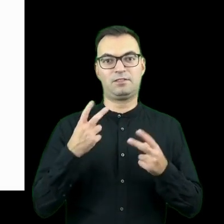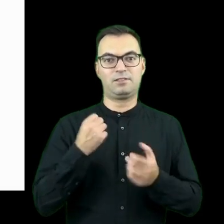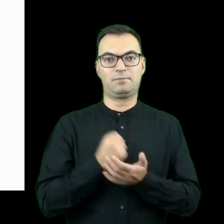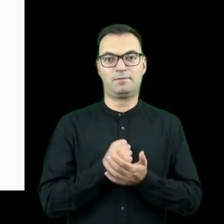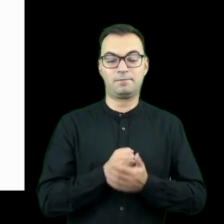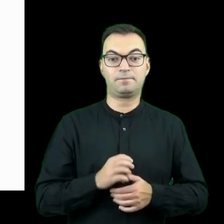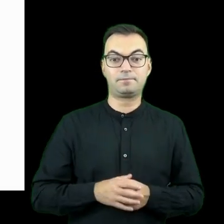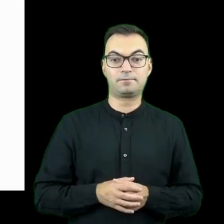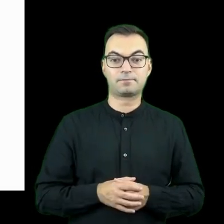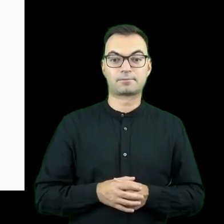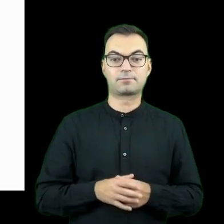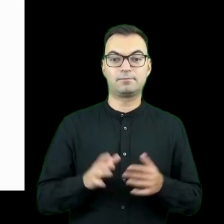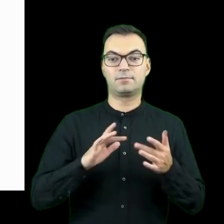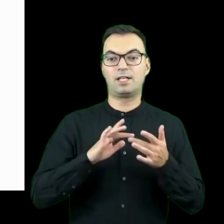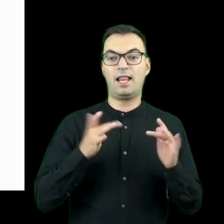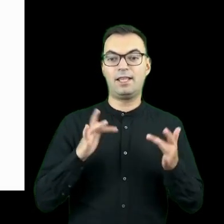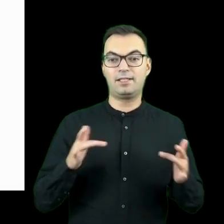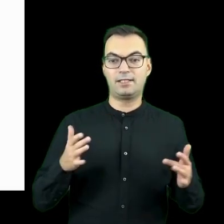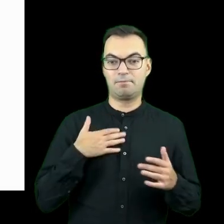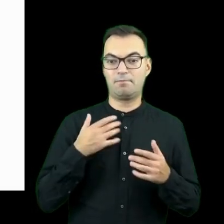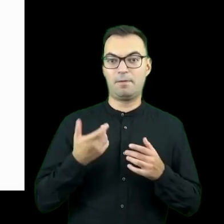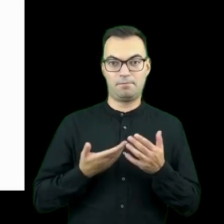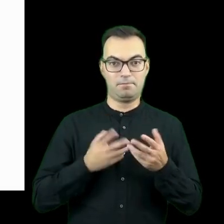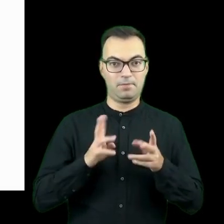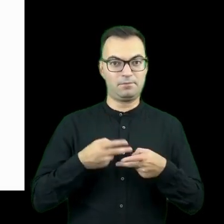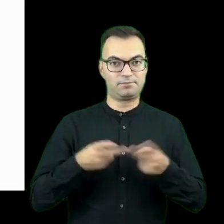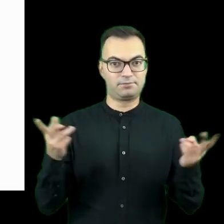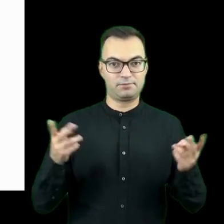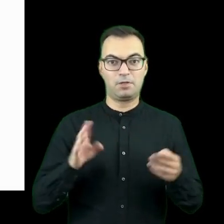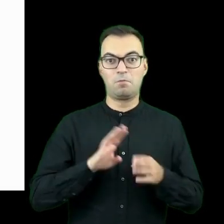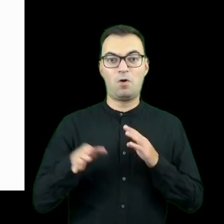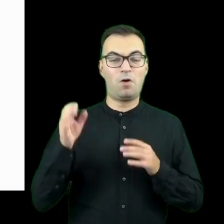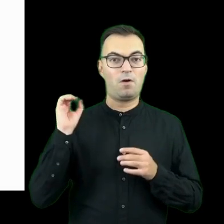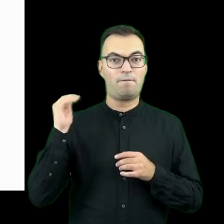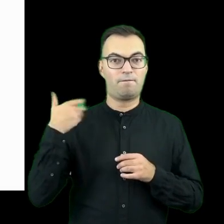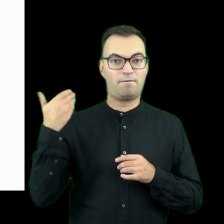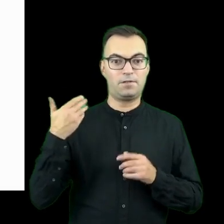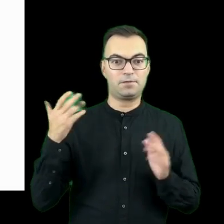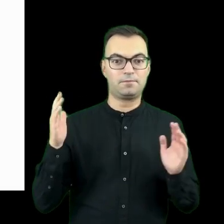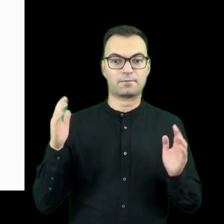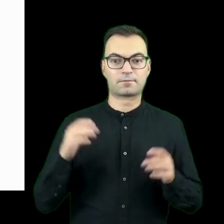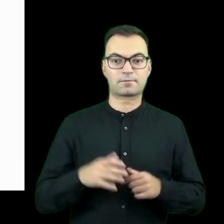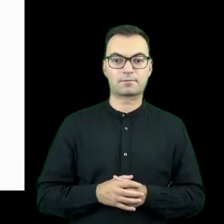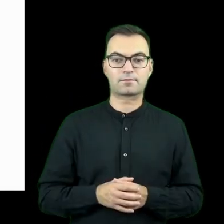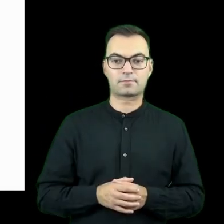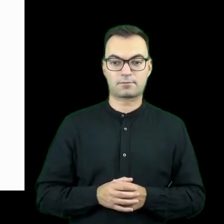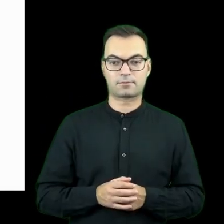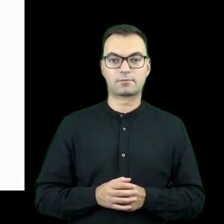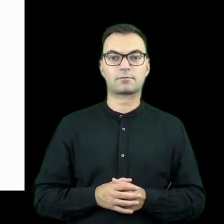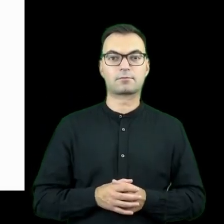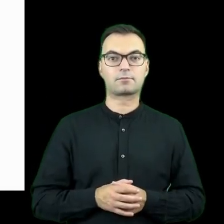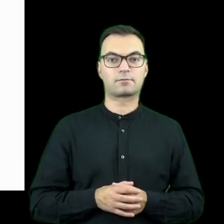rzeczy. Czy mam dostępne linki do innowacji po dzisiejszych prezentacjach? To jest tak, że jakby